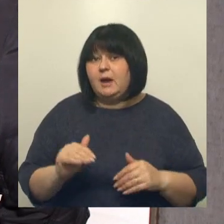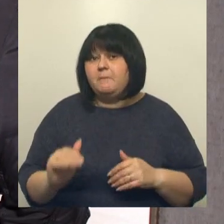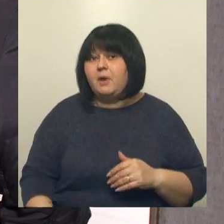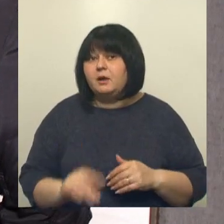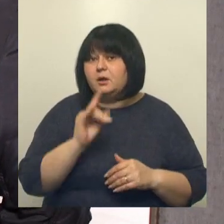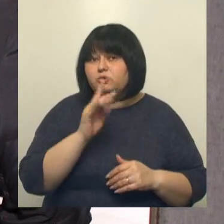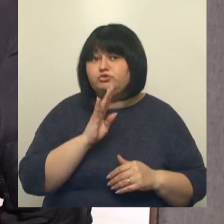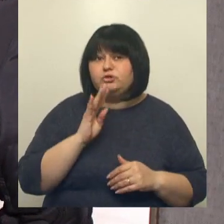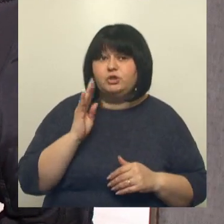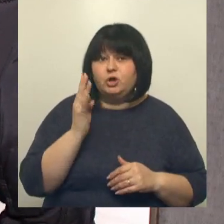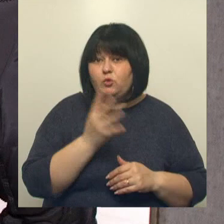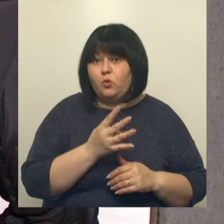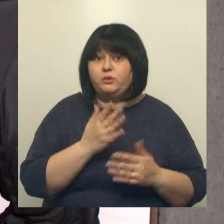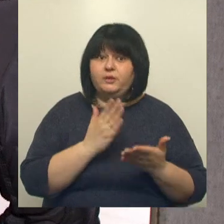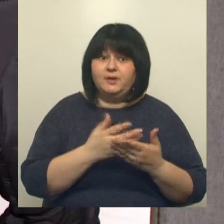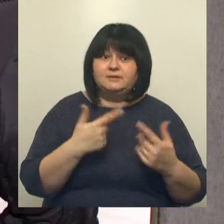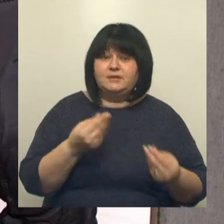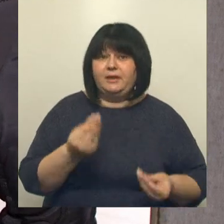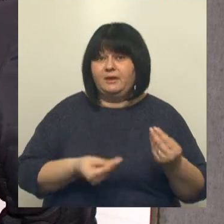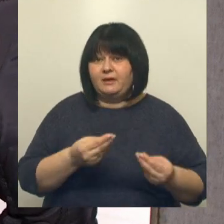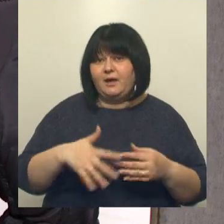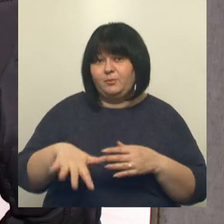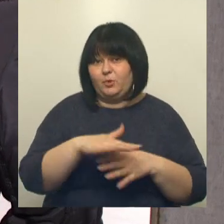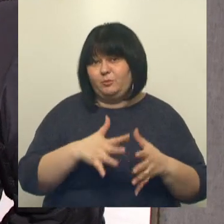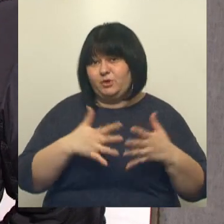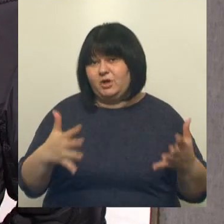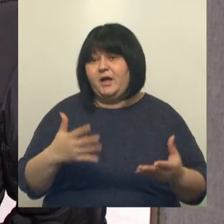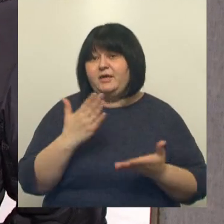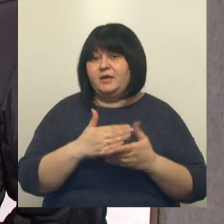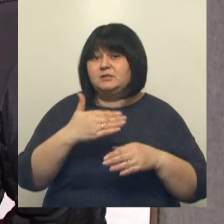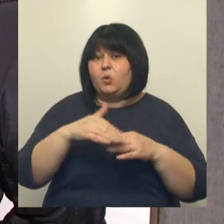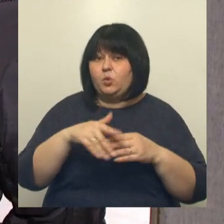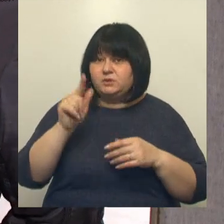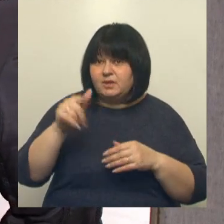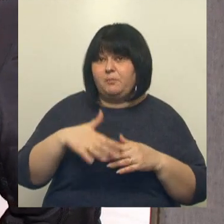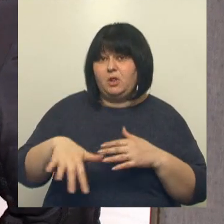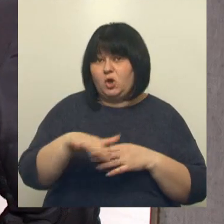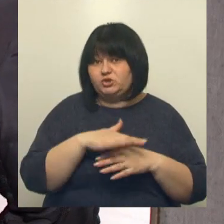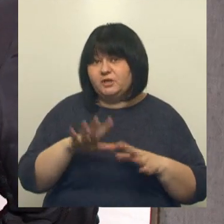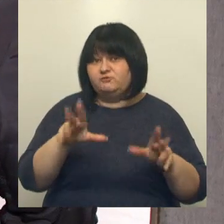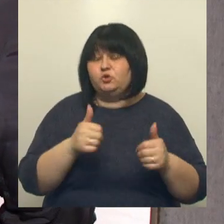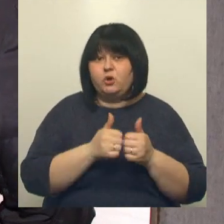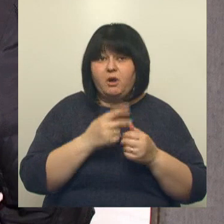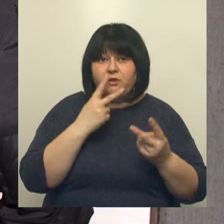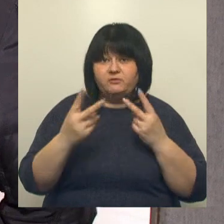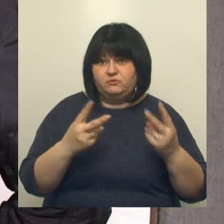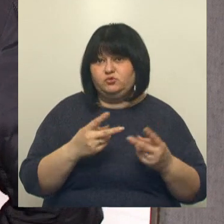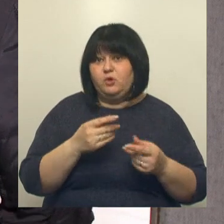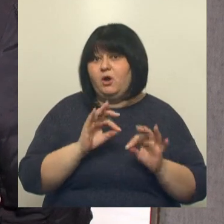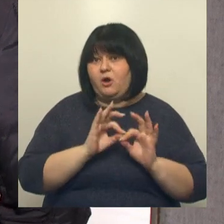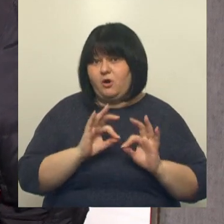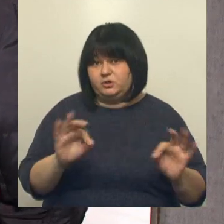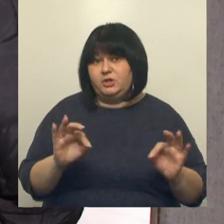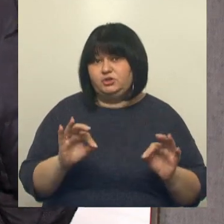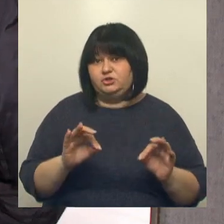годика, ездить здесь, сейчас здесь развернуться будет. И площадка рядом. поиграть. Ну, все рядом. Все я вижу рядом. Отлично.